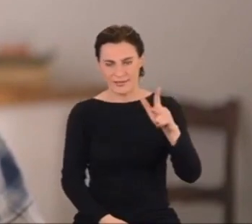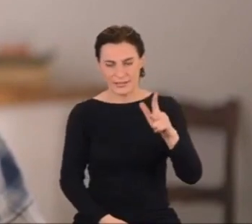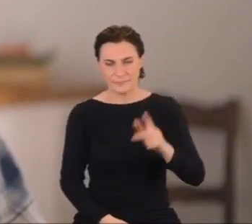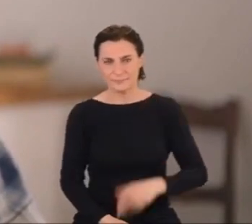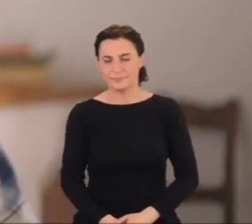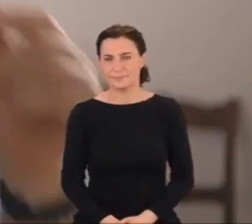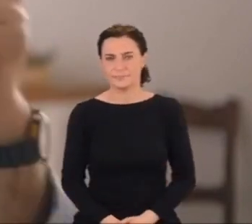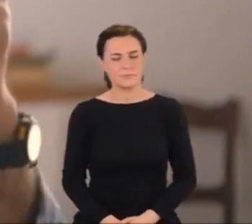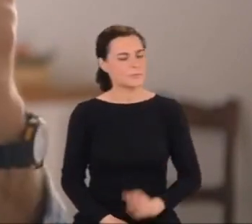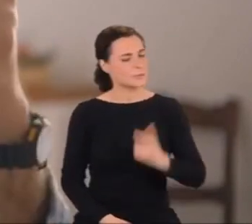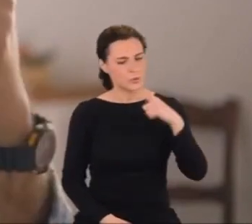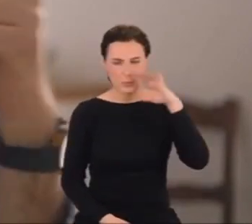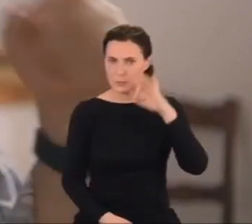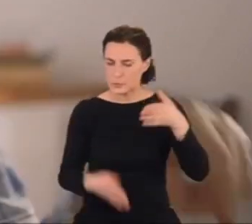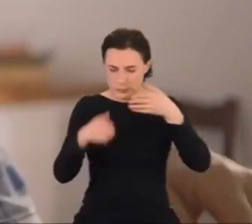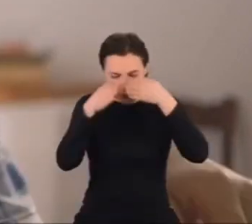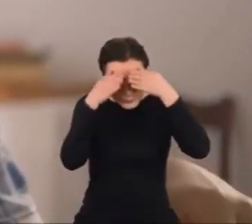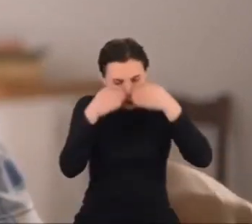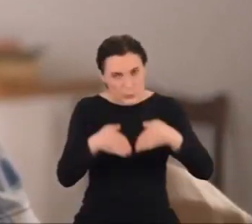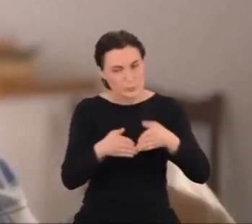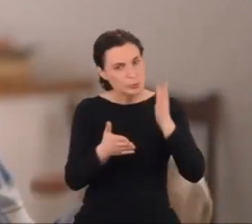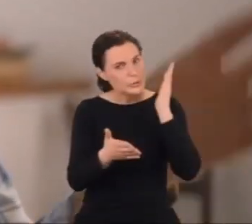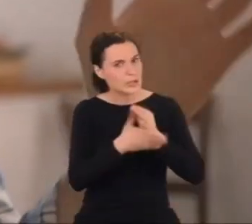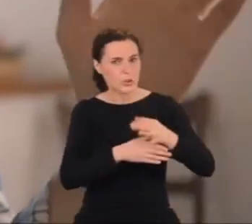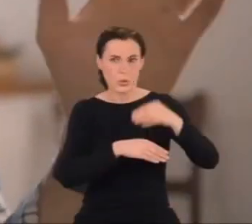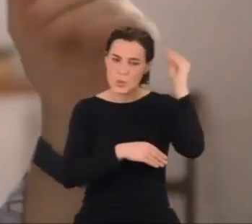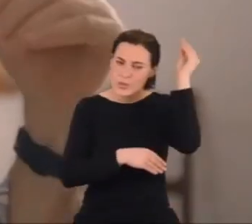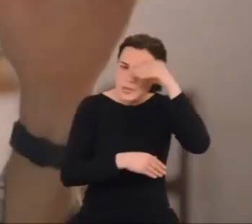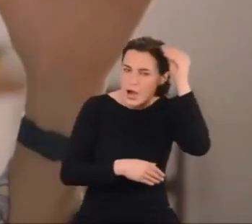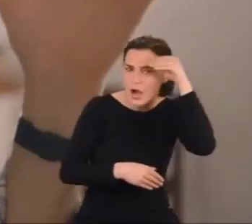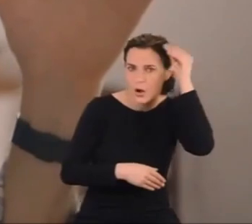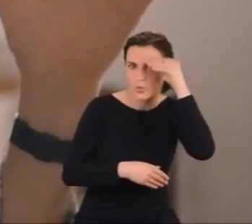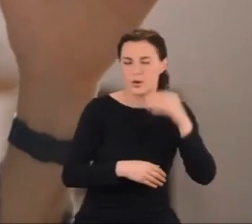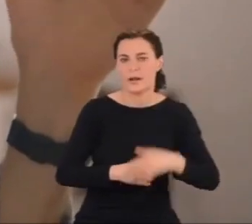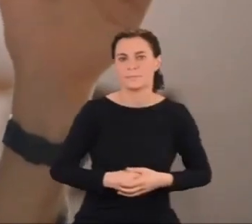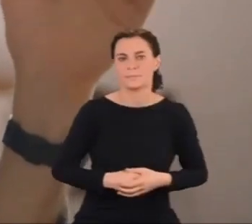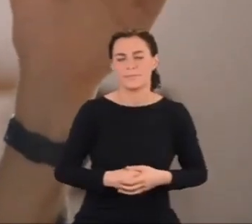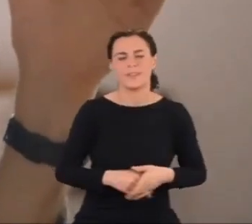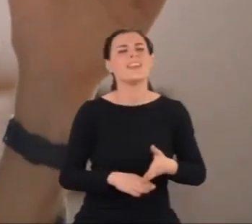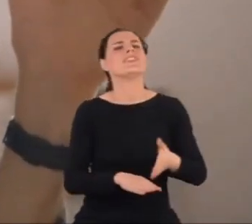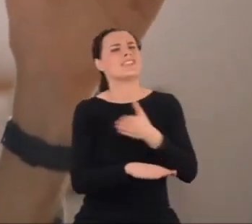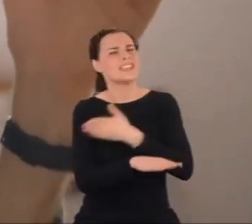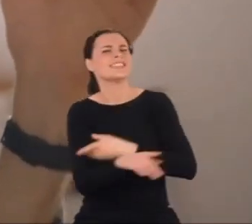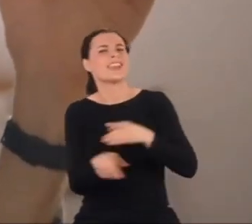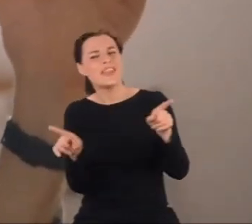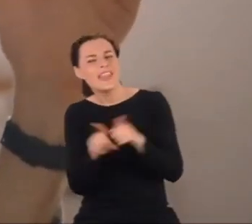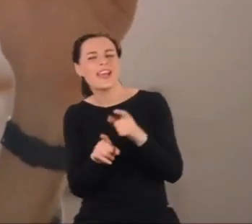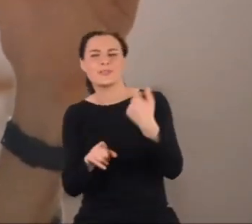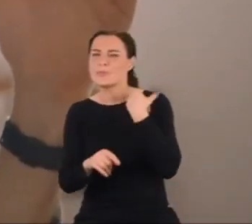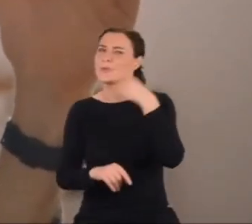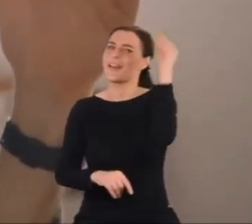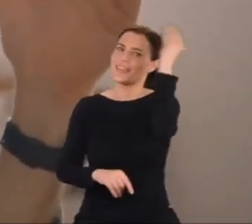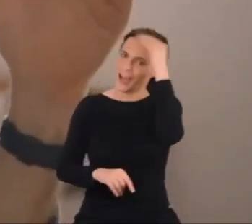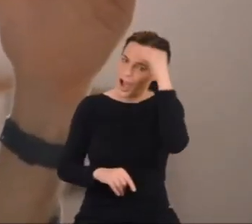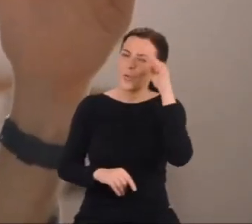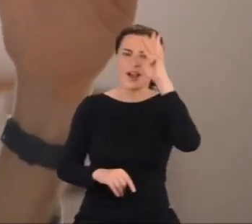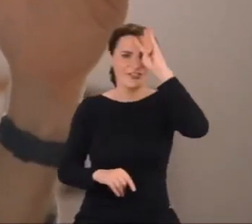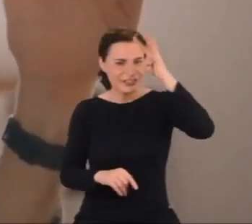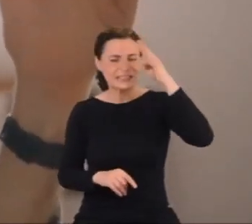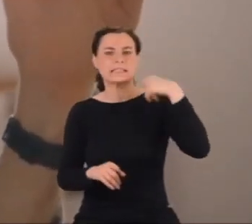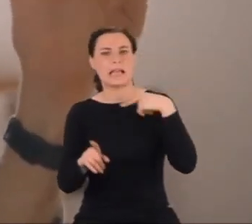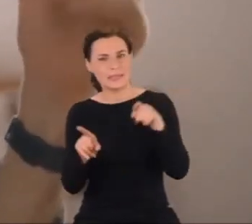Całkowicie skupił się na nauce. Oczywiście wcześniej też wiele czasu i uwagi poświęcał fizyce,